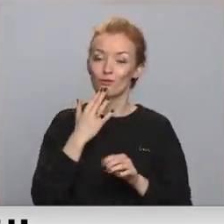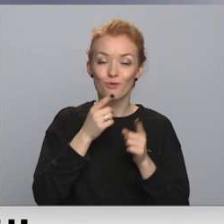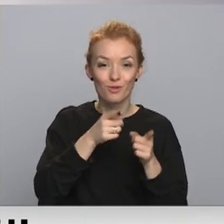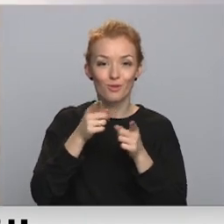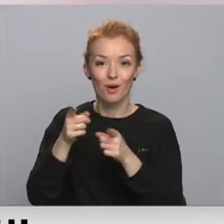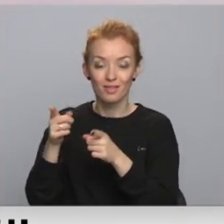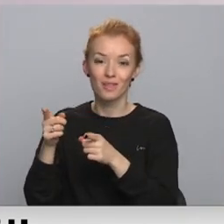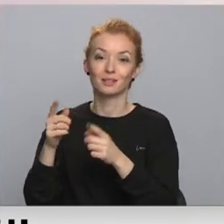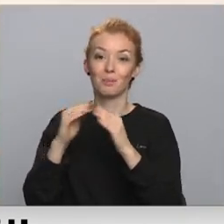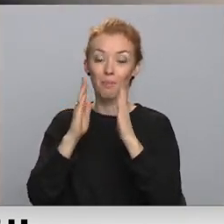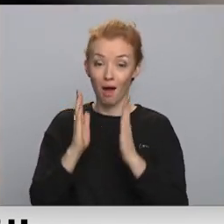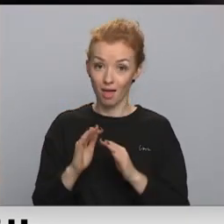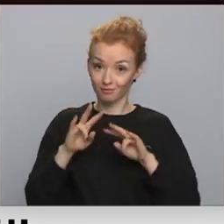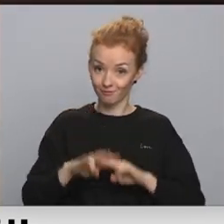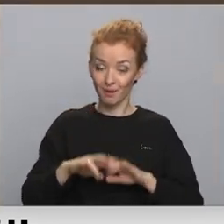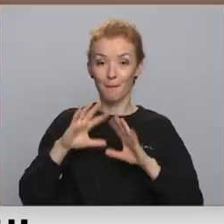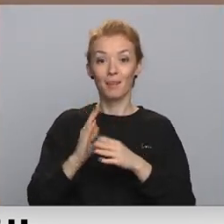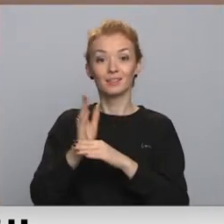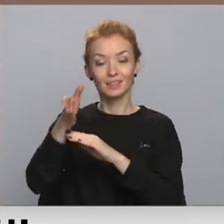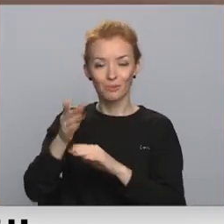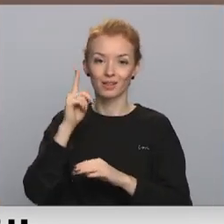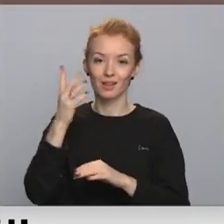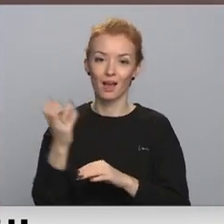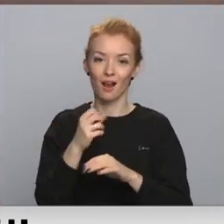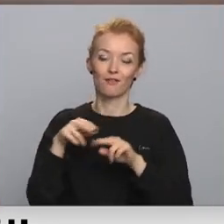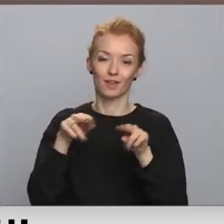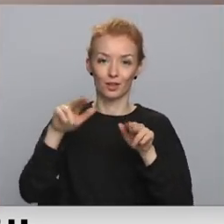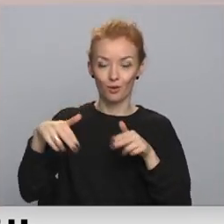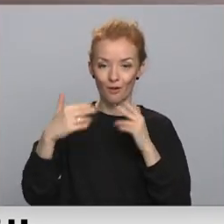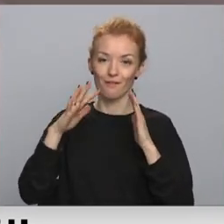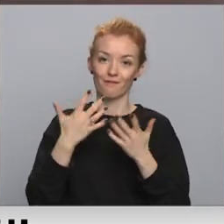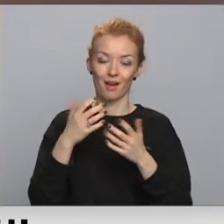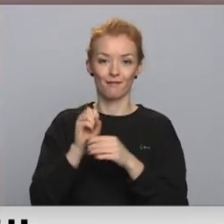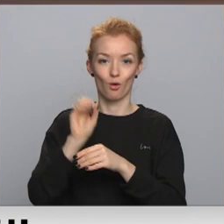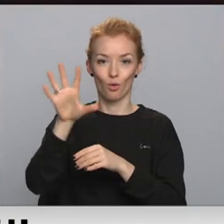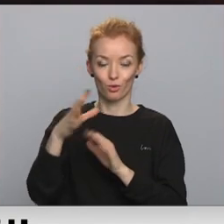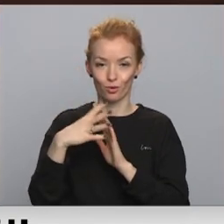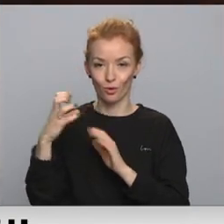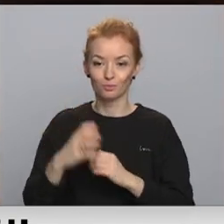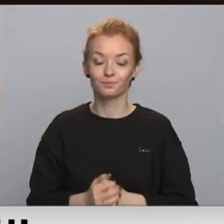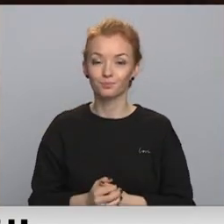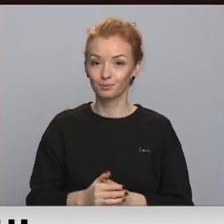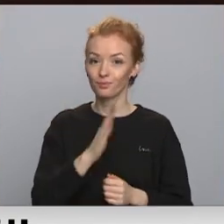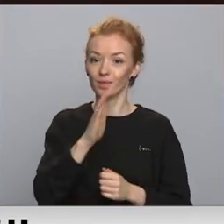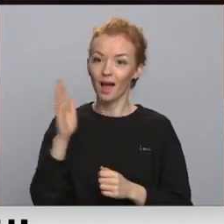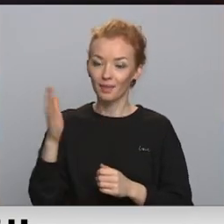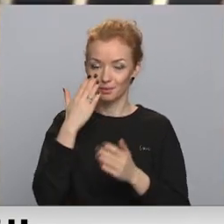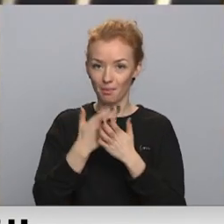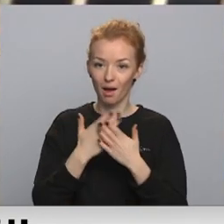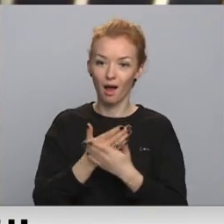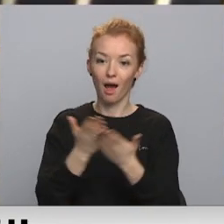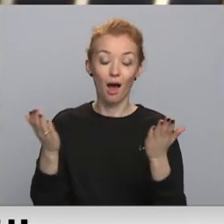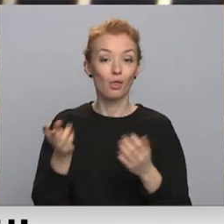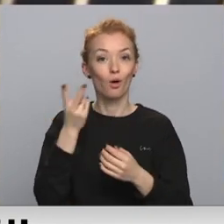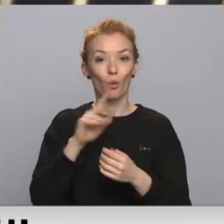bet pie kaimiņiem ierasties ar foto un video palīdzību. Tāpēc jau parāda, ko ir sataisīs, un